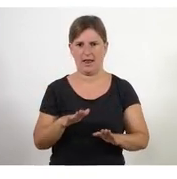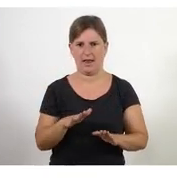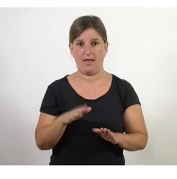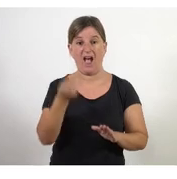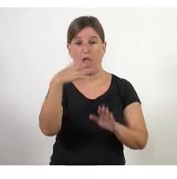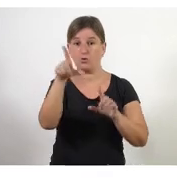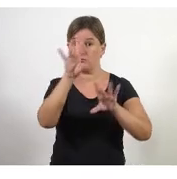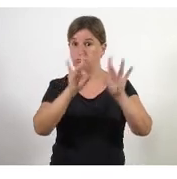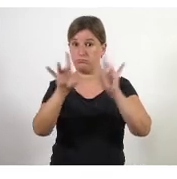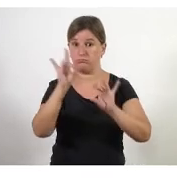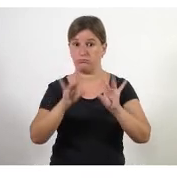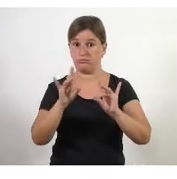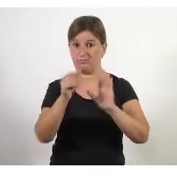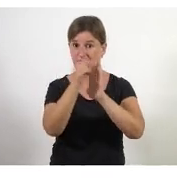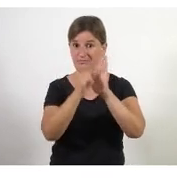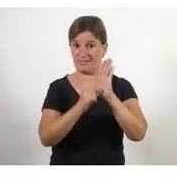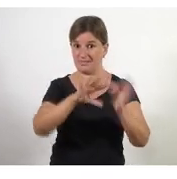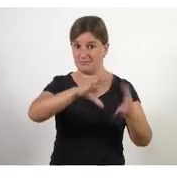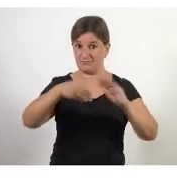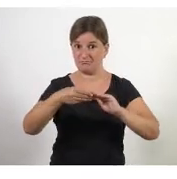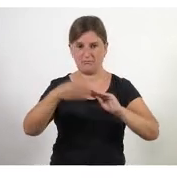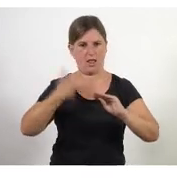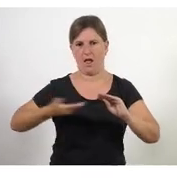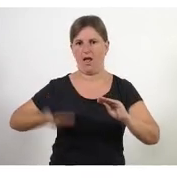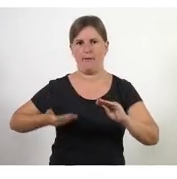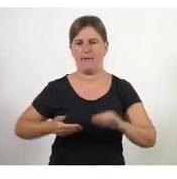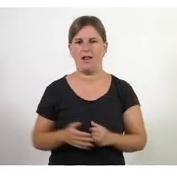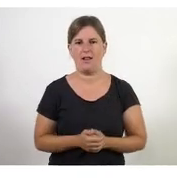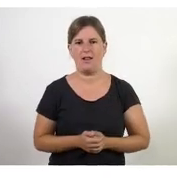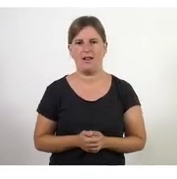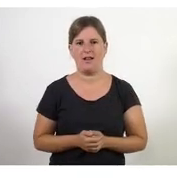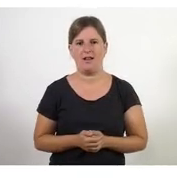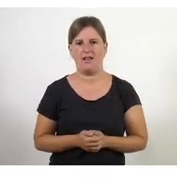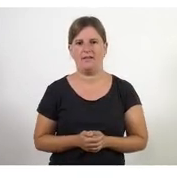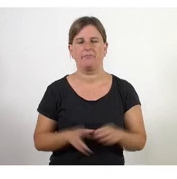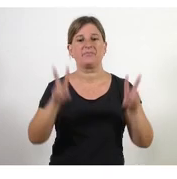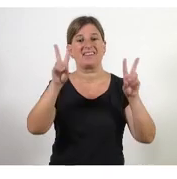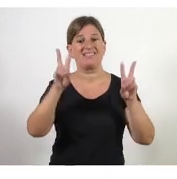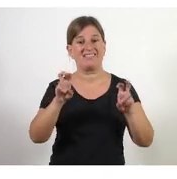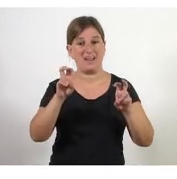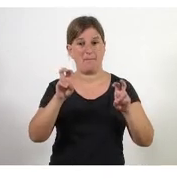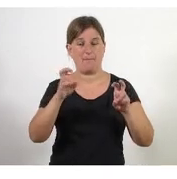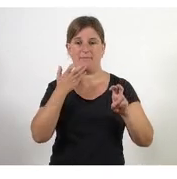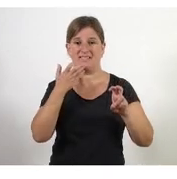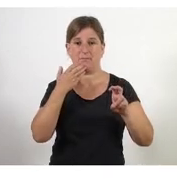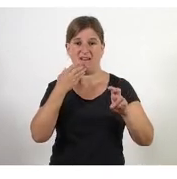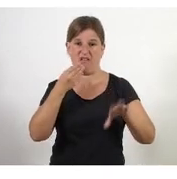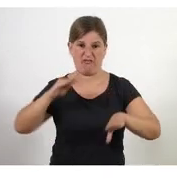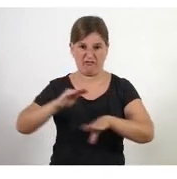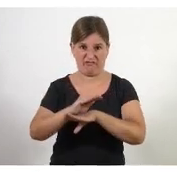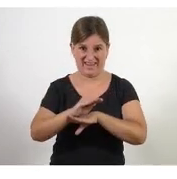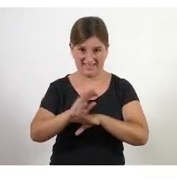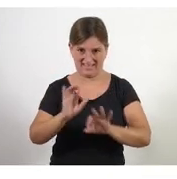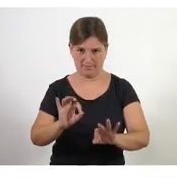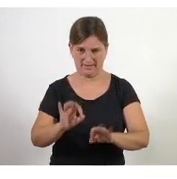principis i començar a implantar-ho ja serveix El tema concret del finançament Primer tema